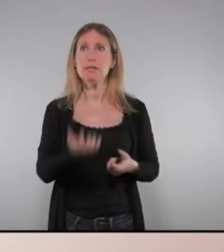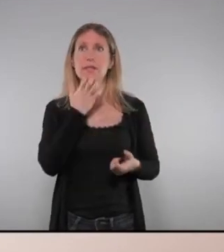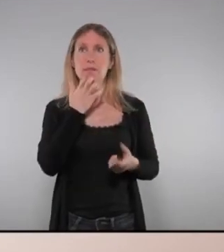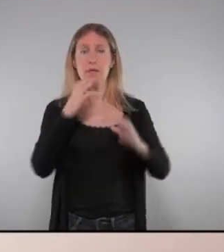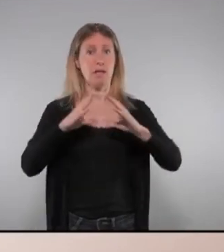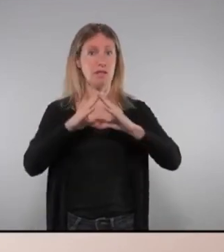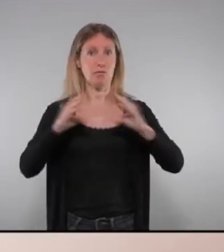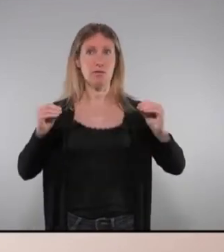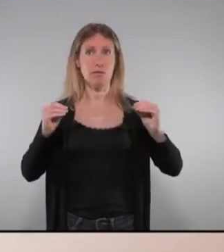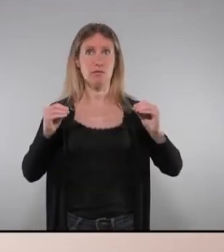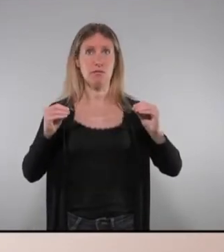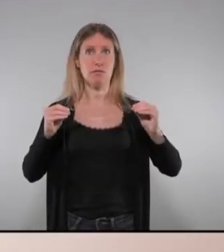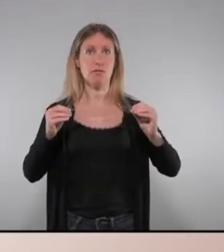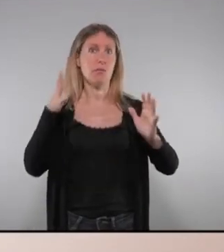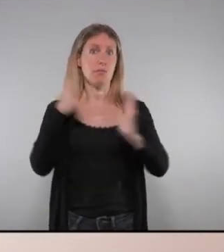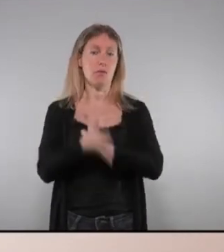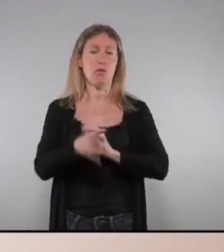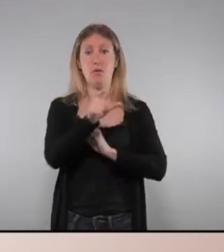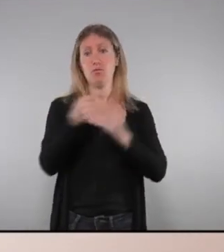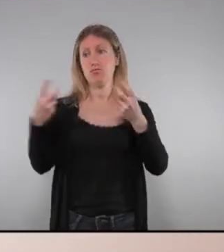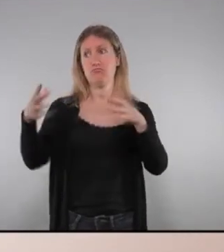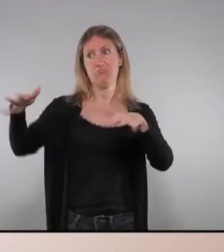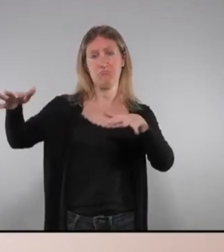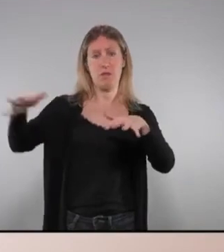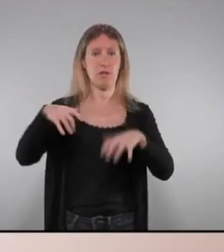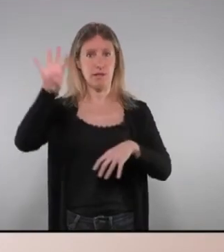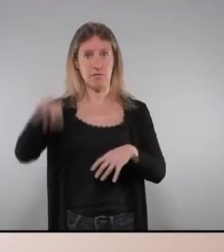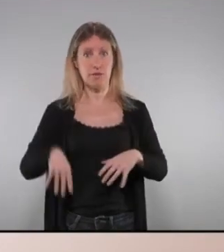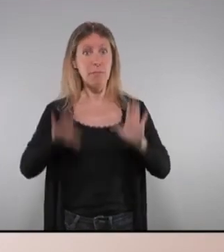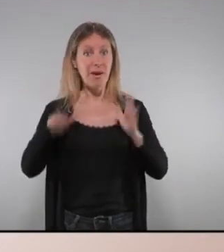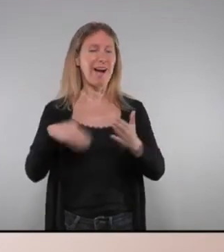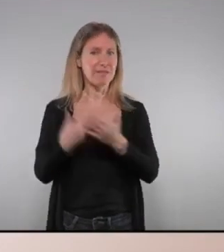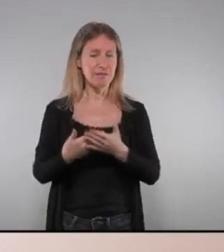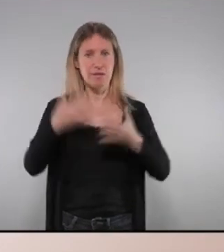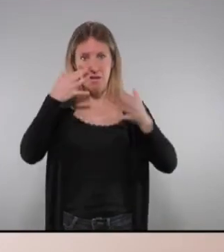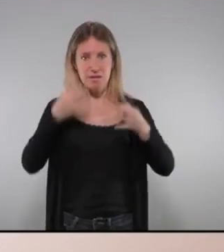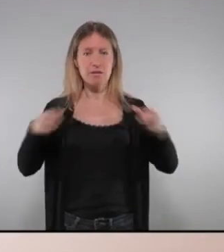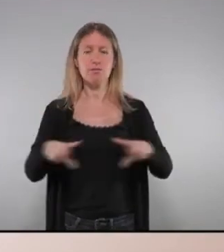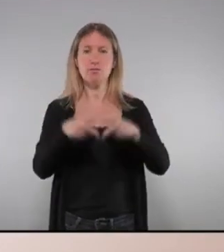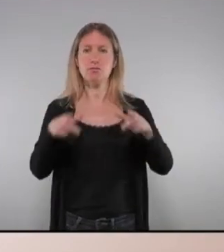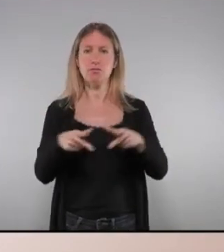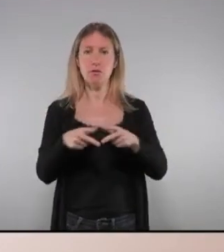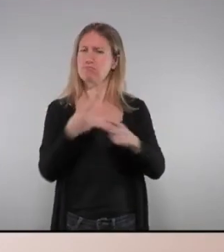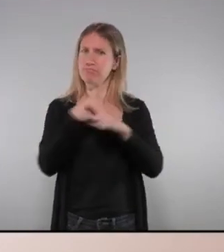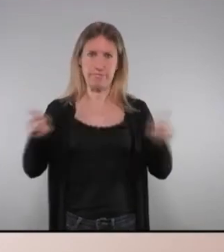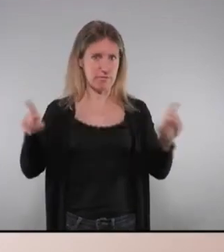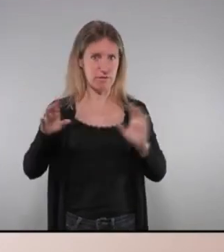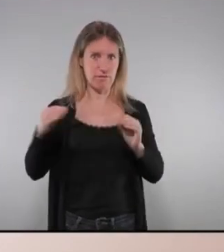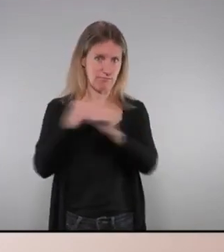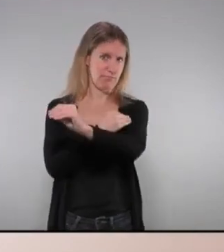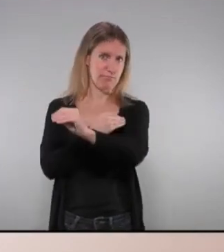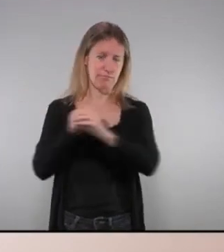'Andalusia no per res sinó perquè tenen una població similar a la nostra però fins i tot les realitats socials són també diferents a